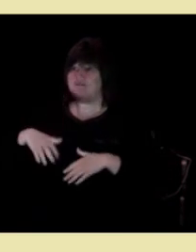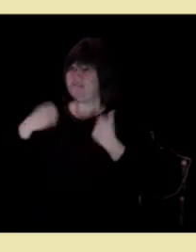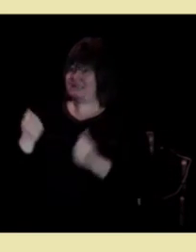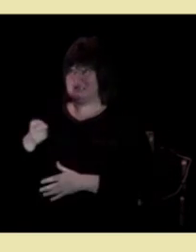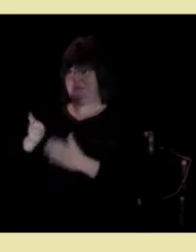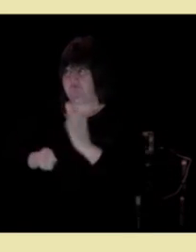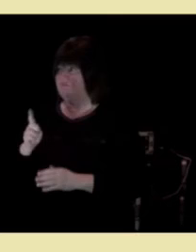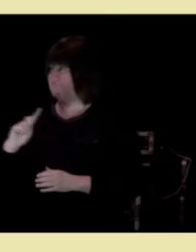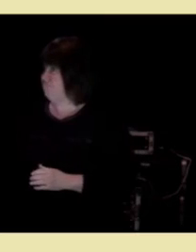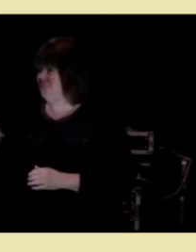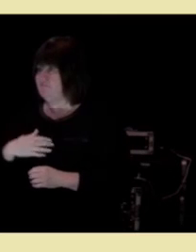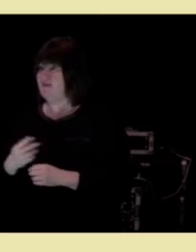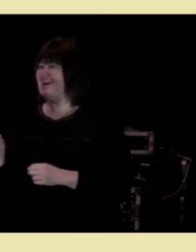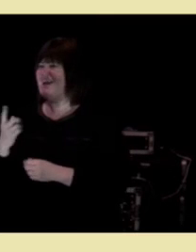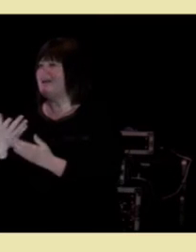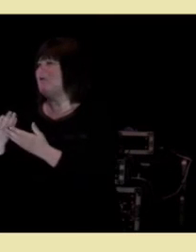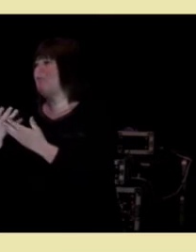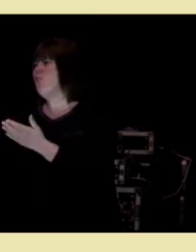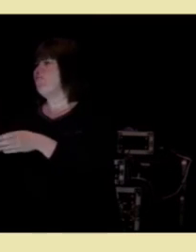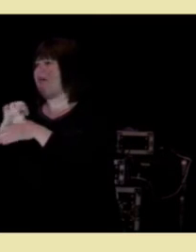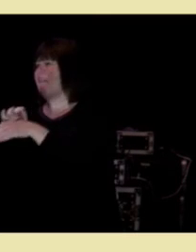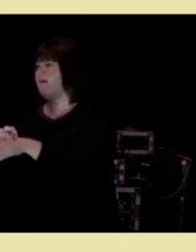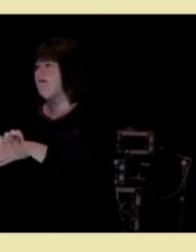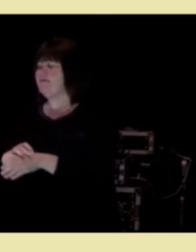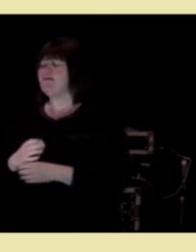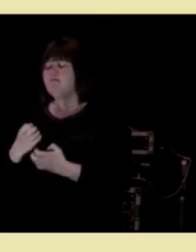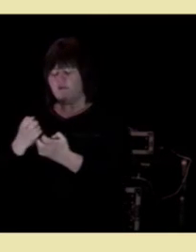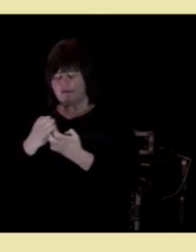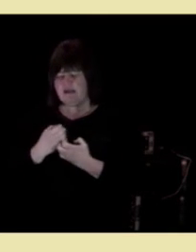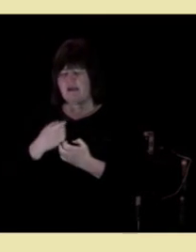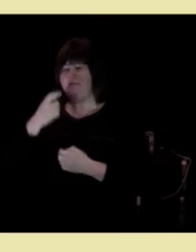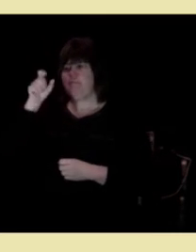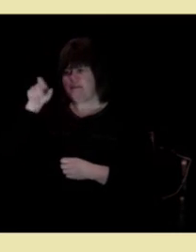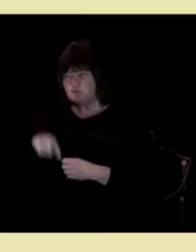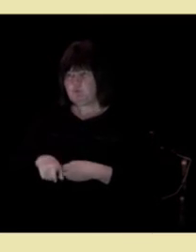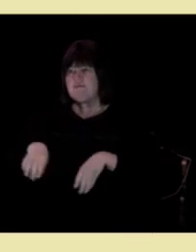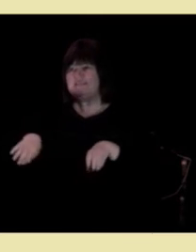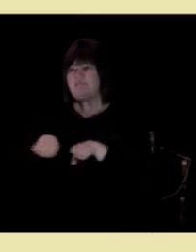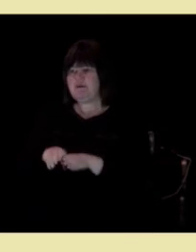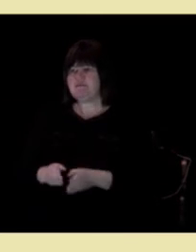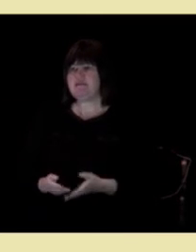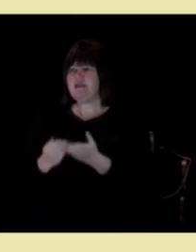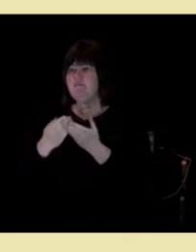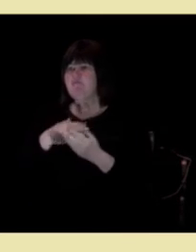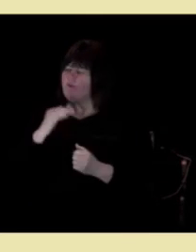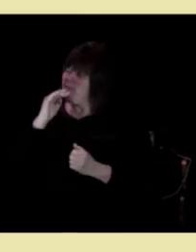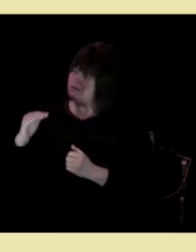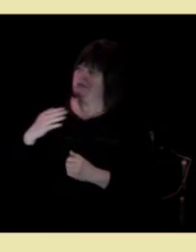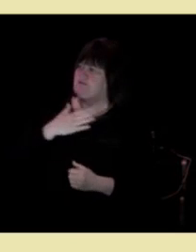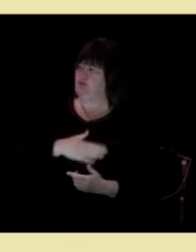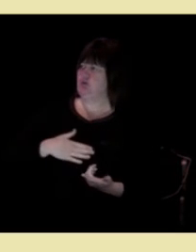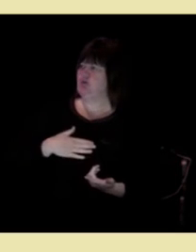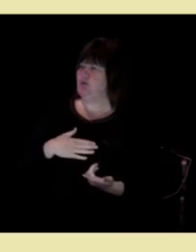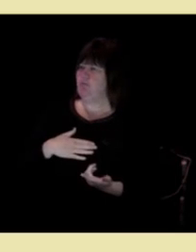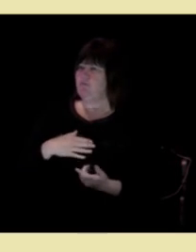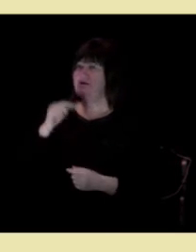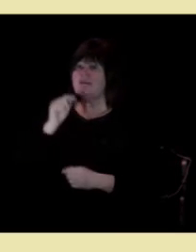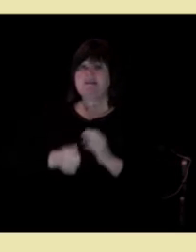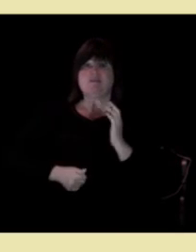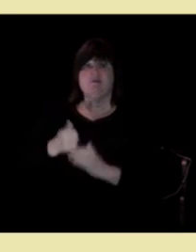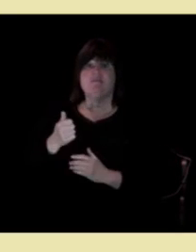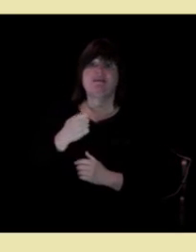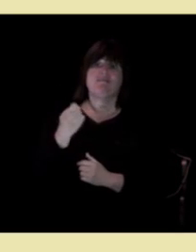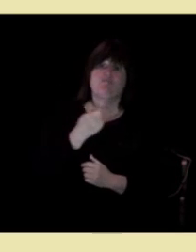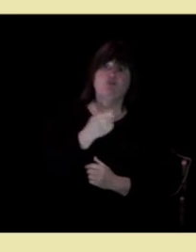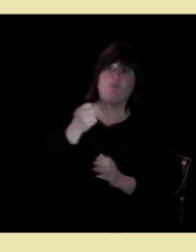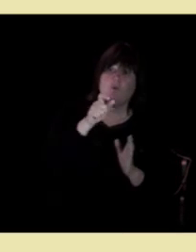nettopp en person tilpasserhjelp til å mestre sykdommen. Det er jo sånn at det som er viktig for noen er helt uviktig for